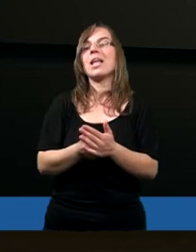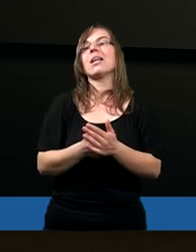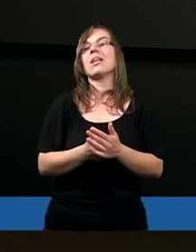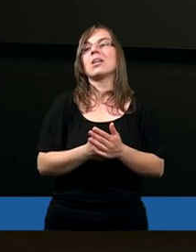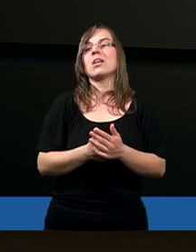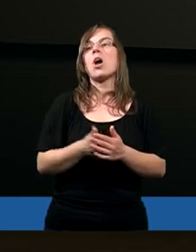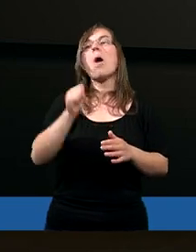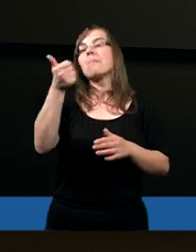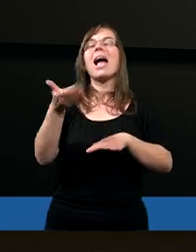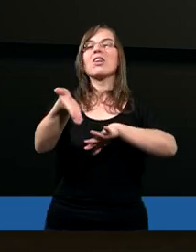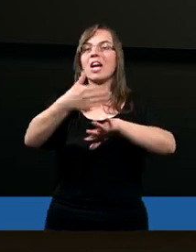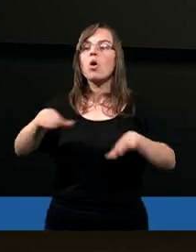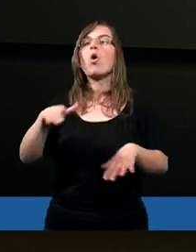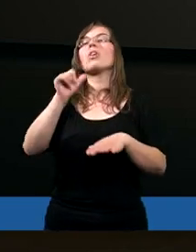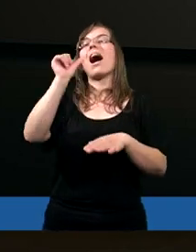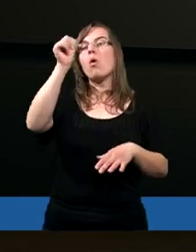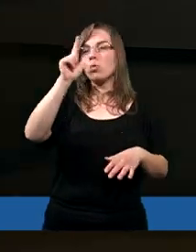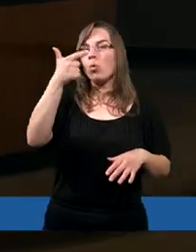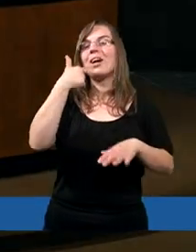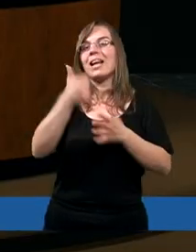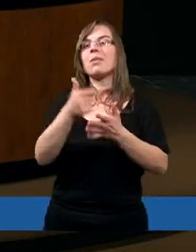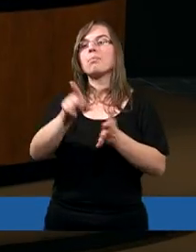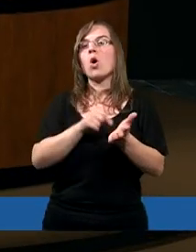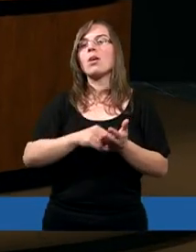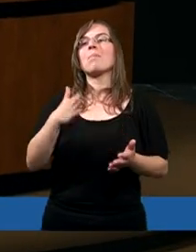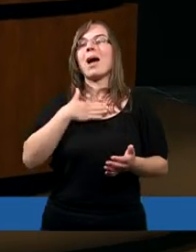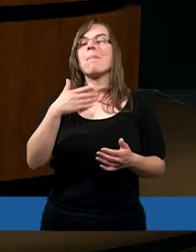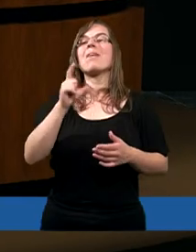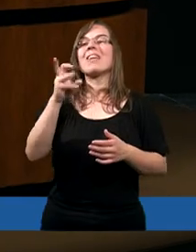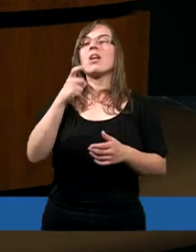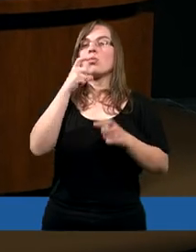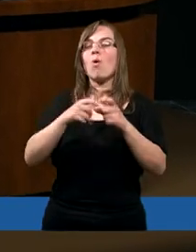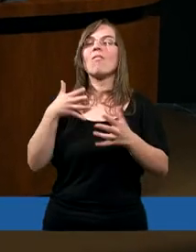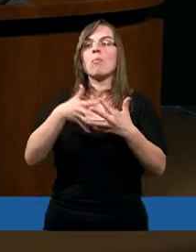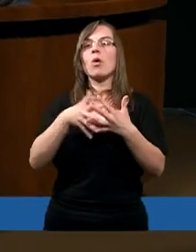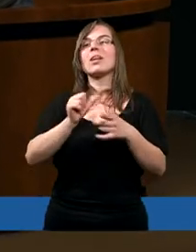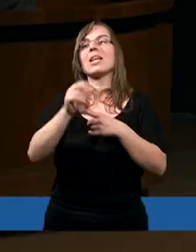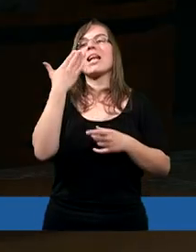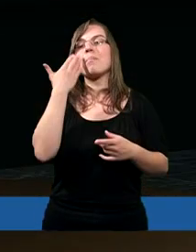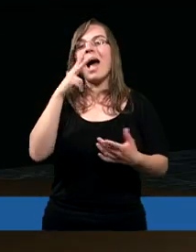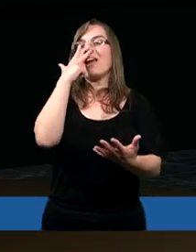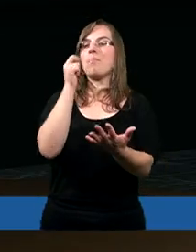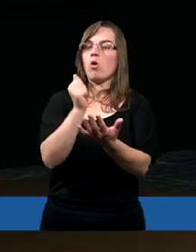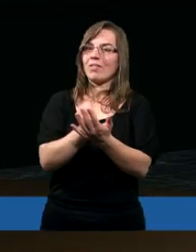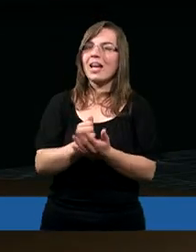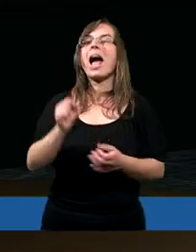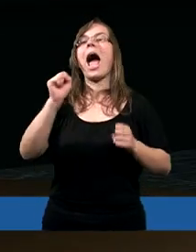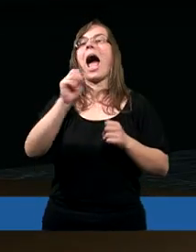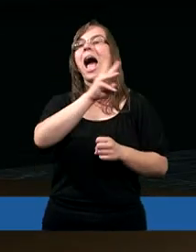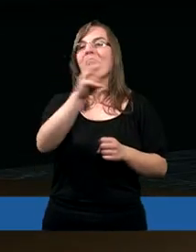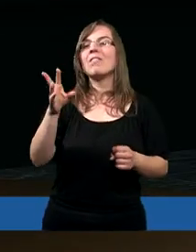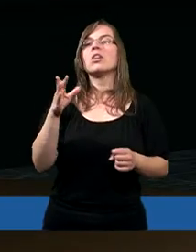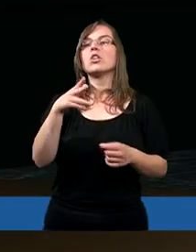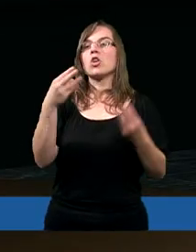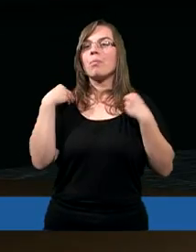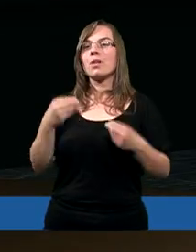pierwszego rozdziału drugiego listu Piotra. Mamy więc słowo prorockie. Jeszcze bardziej potwierdzone. A